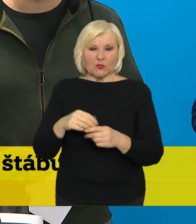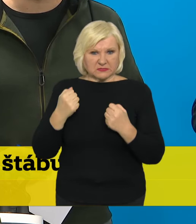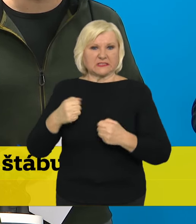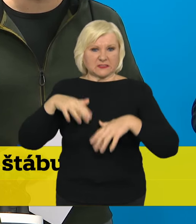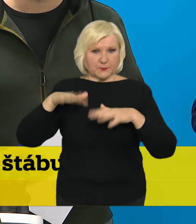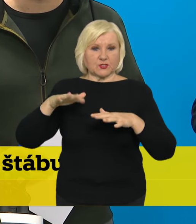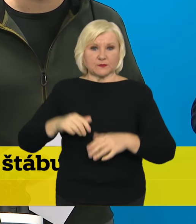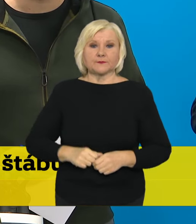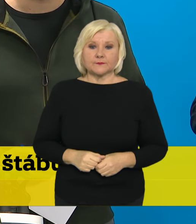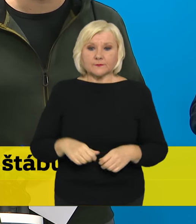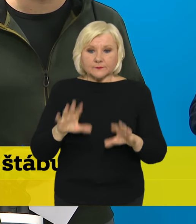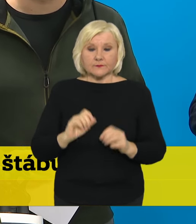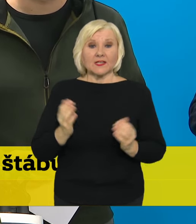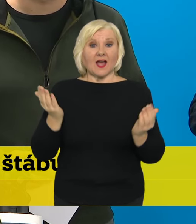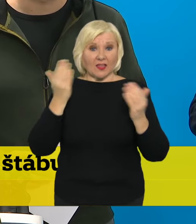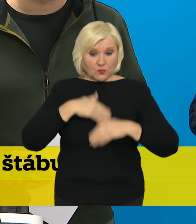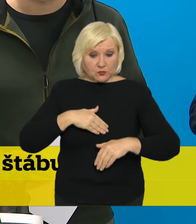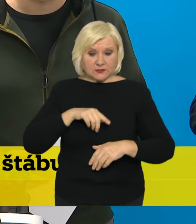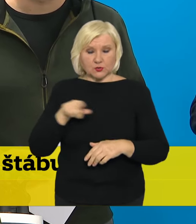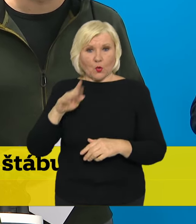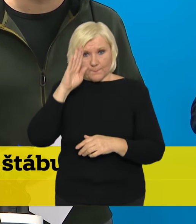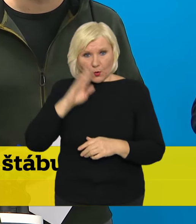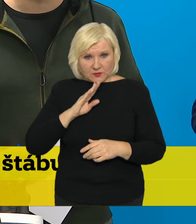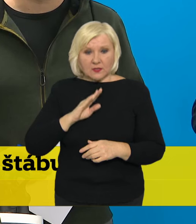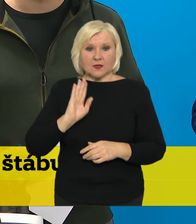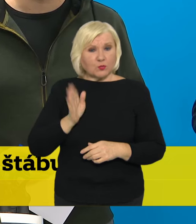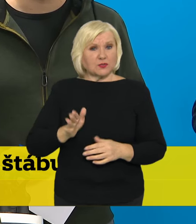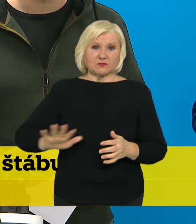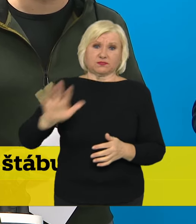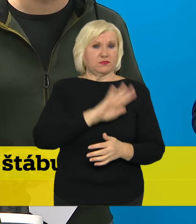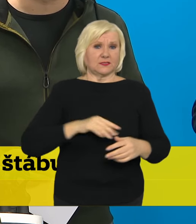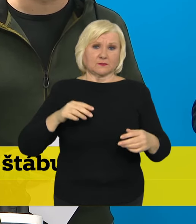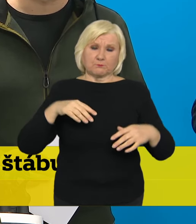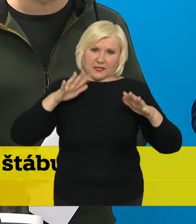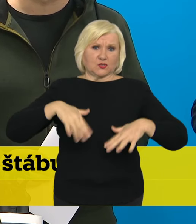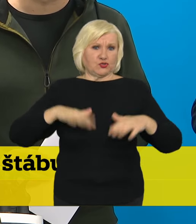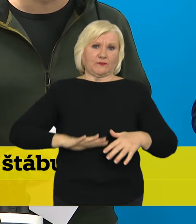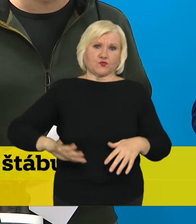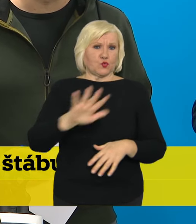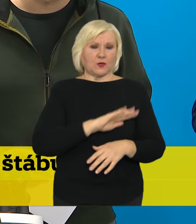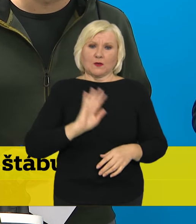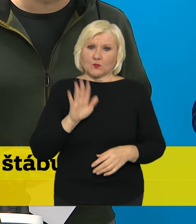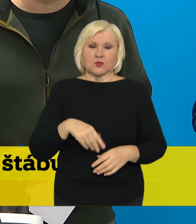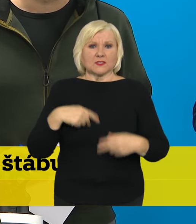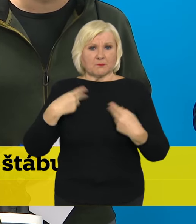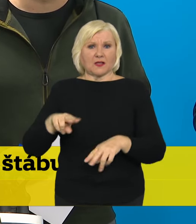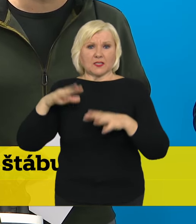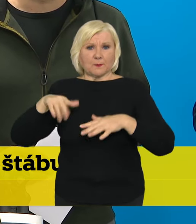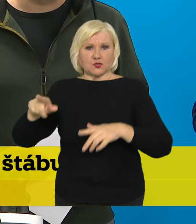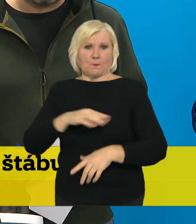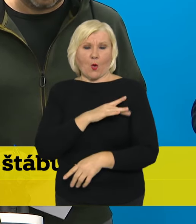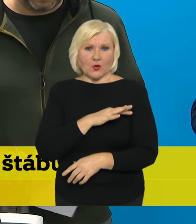Ovšem během noci a na pondělí se déšť rozšíří na celé území. Zase zpátky bude pršet na Moravě, kde už